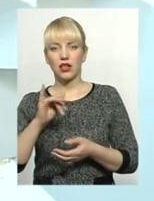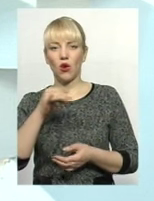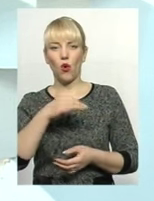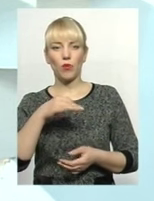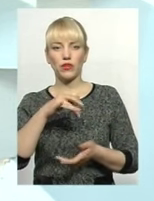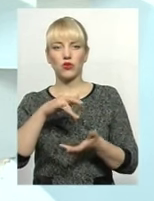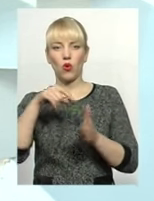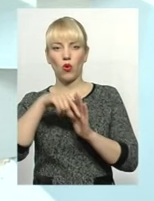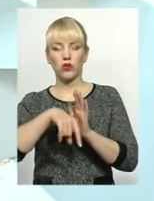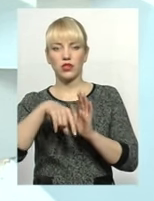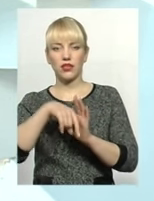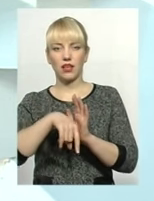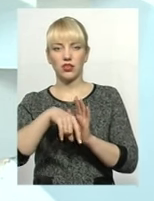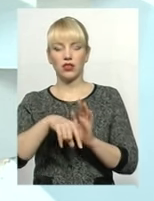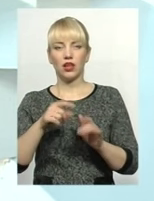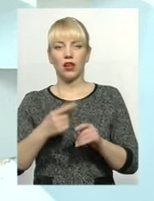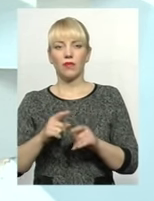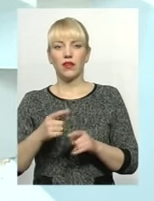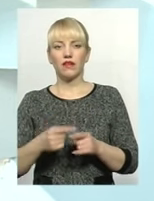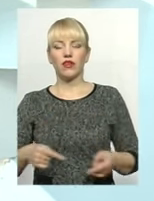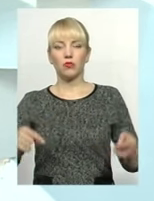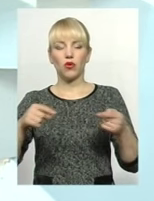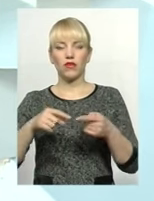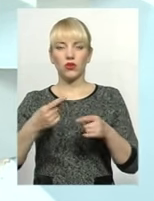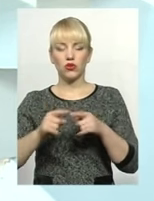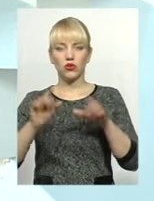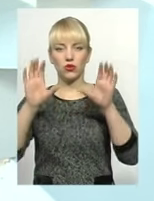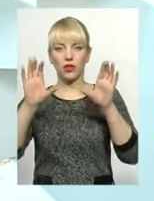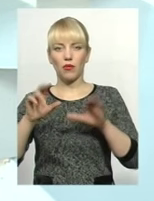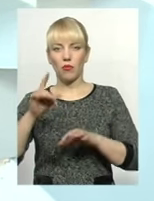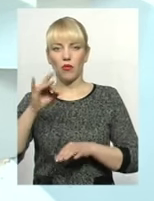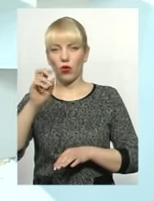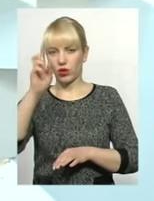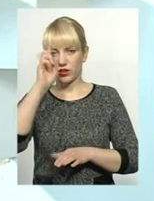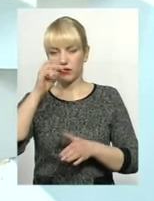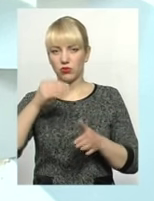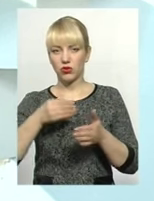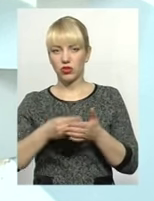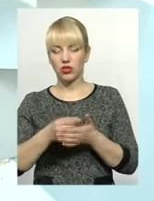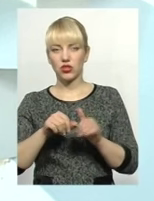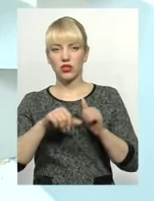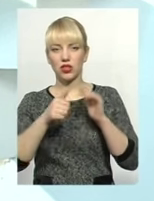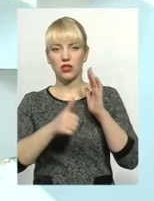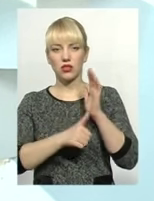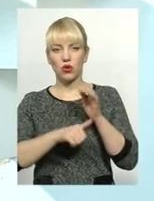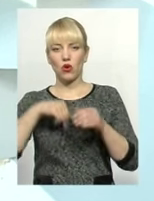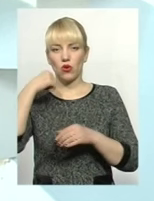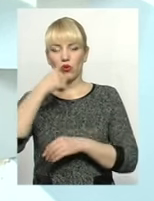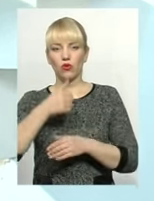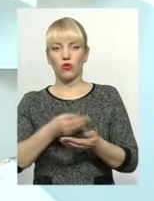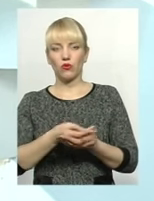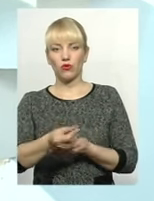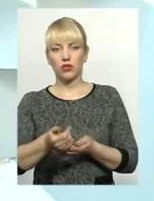обласного значення, відповідно до цього закону про державний бюджет на 2016 рік, функціонуються з місцевих